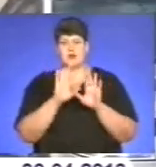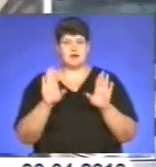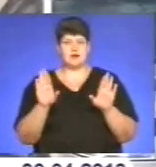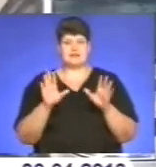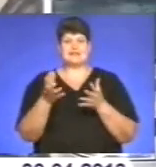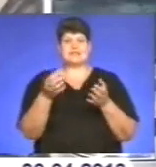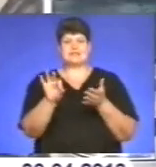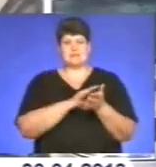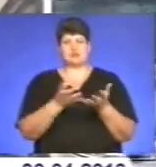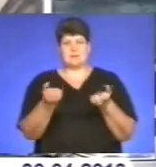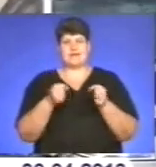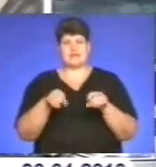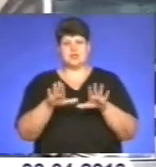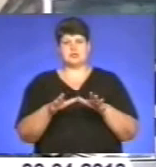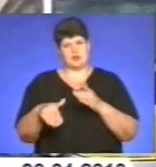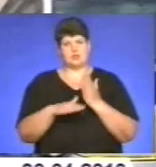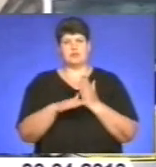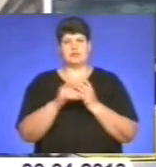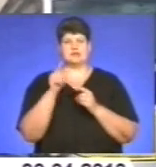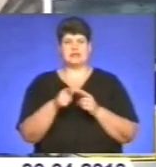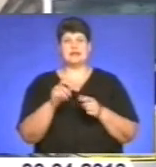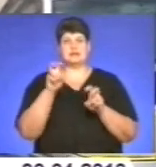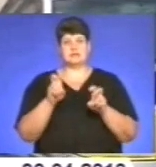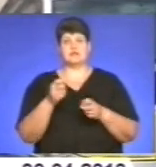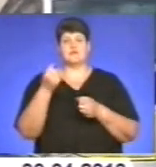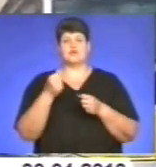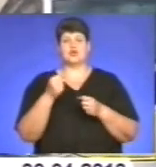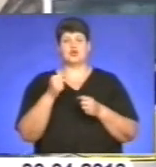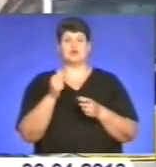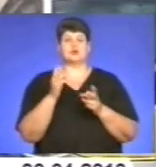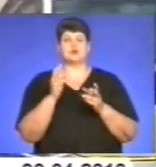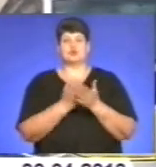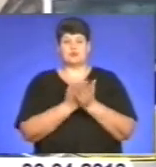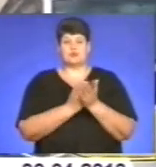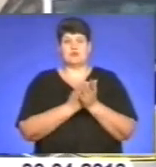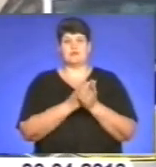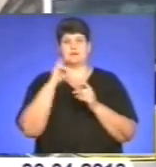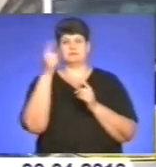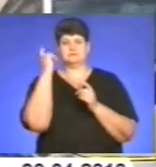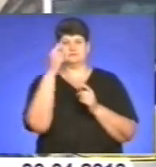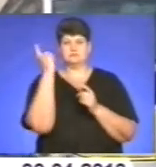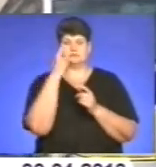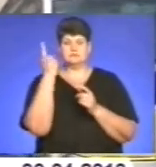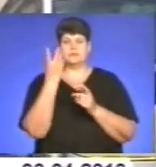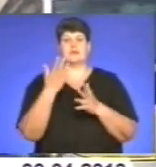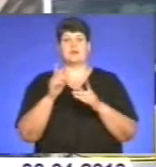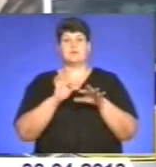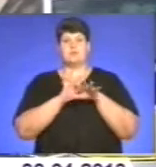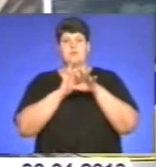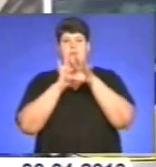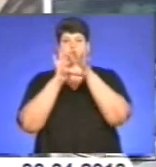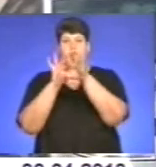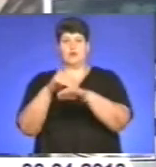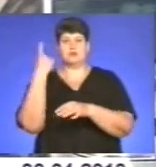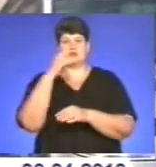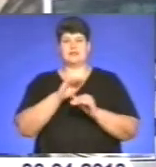прийняли рішення допомогти їм. Сіли службовий автомобіль, включили прибузкові маячки і, застосовуючи сирену, провели їх до обласної